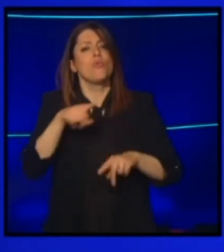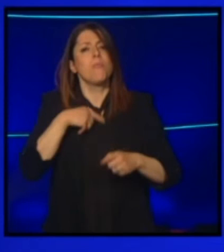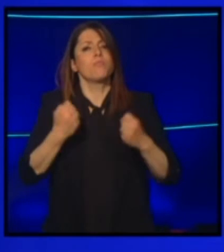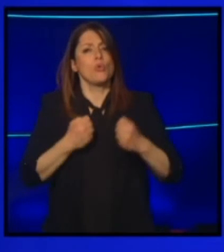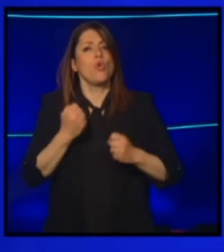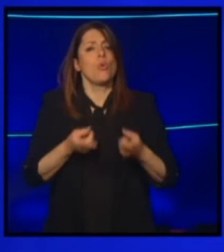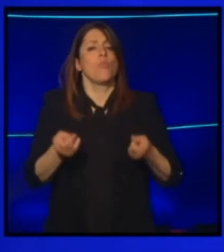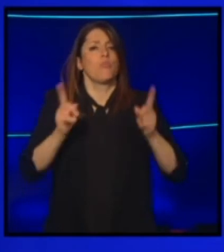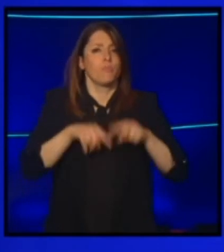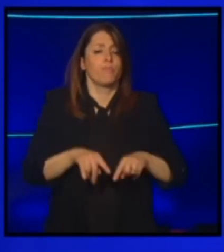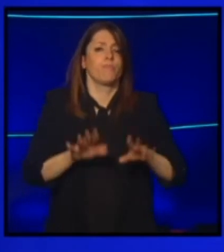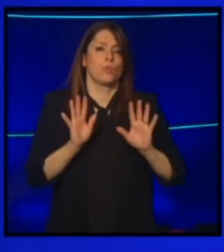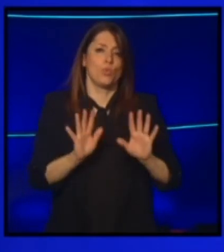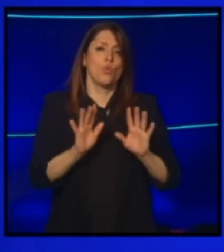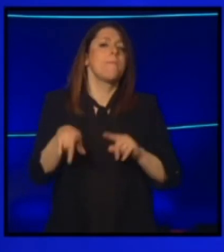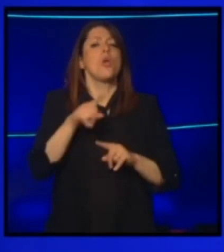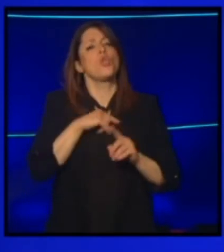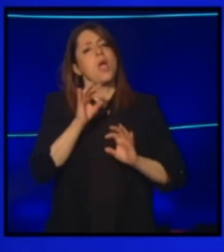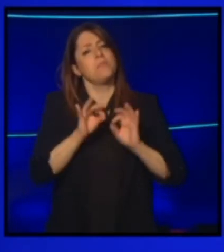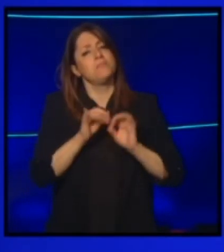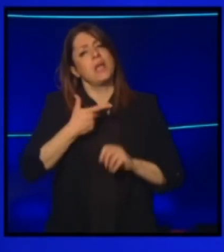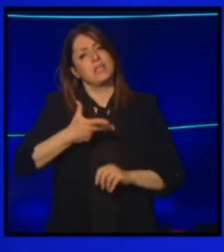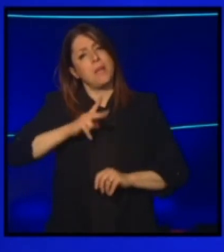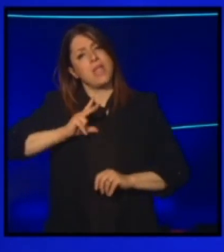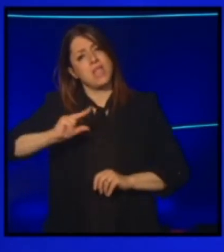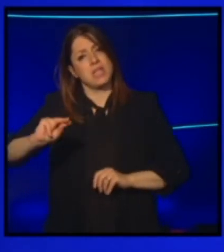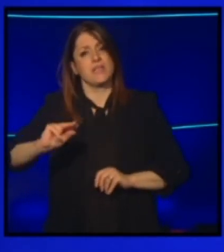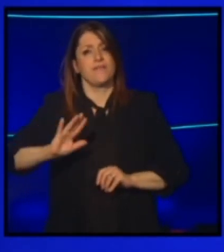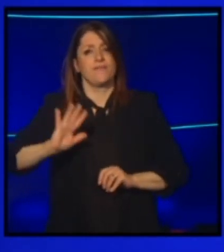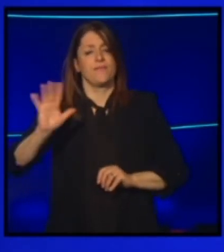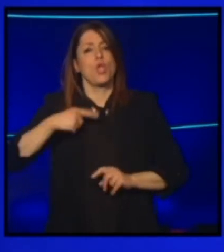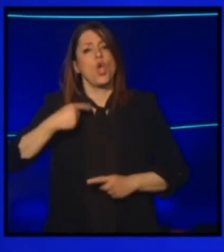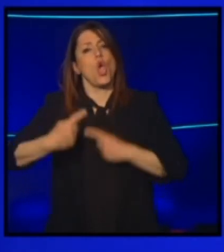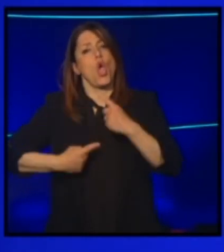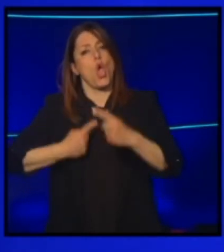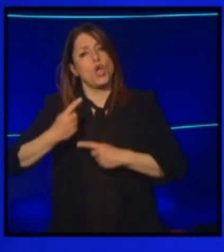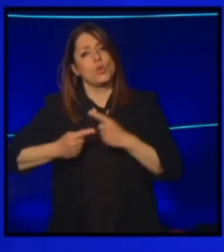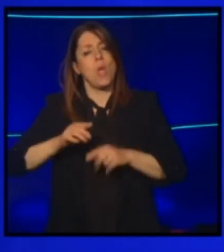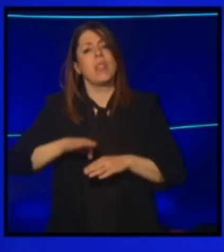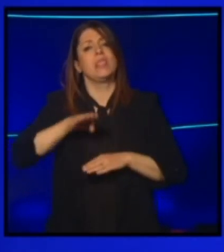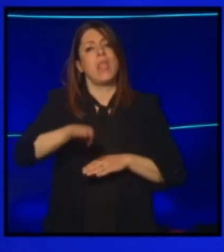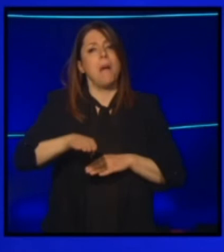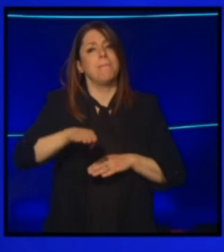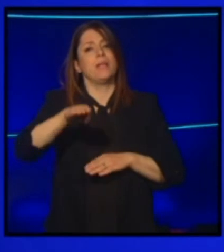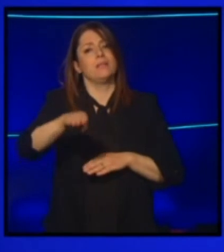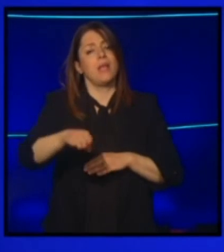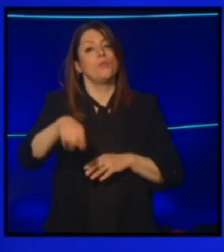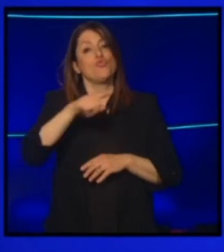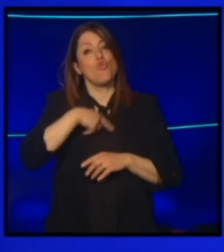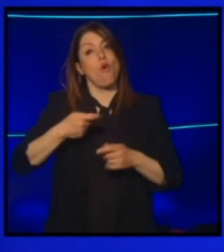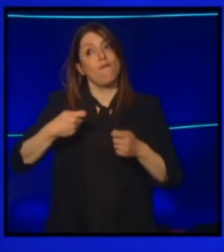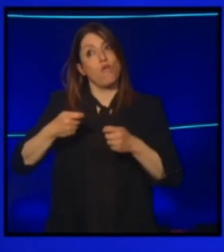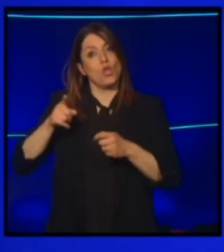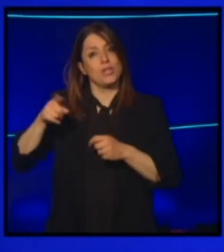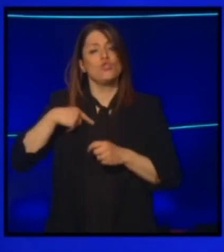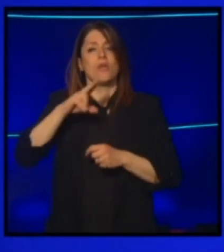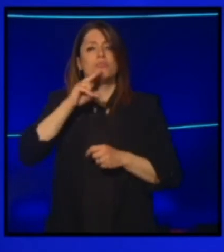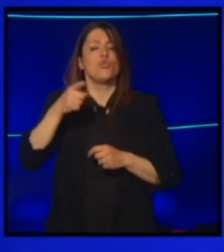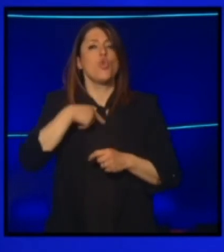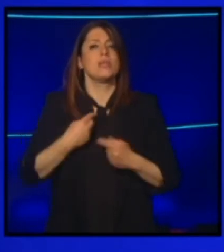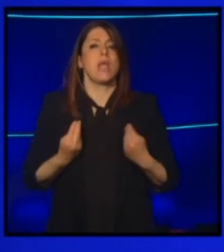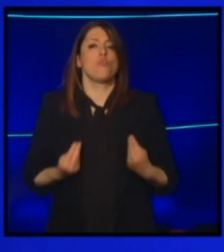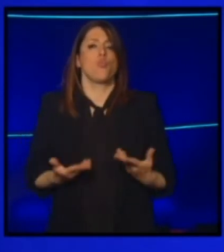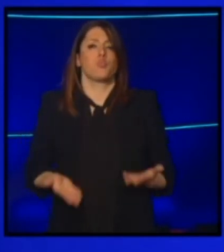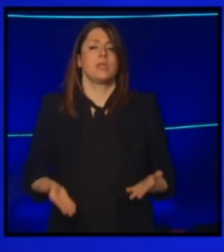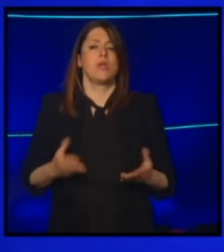correttamente e gravatamente siamo andati via, abbiamo continuato la nostra tappa e abbiamo voluto dire ai nostri fornitori che noi siamo qui. I nostri